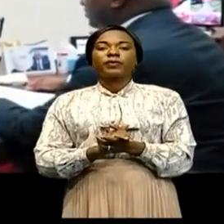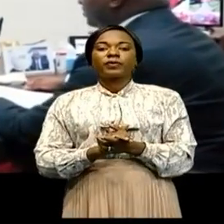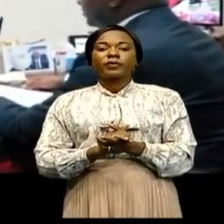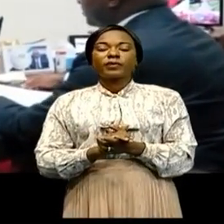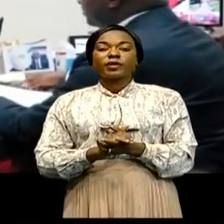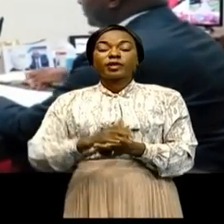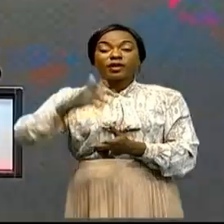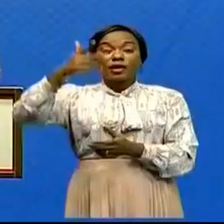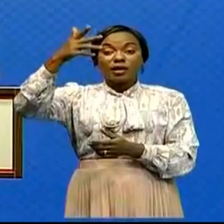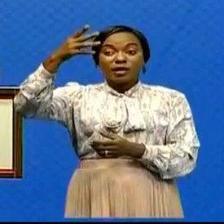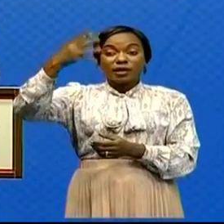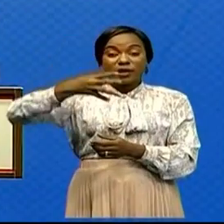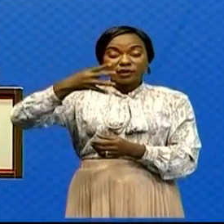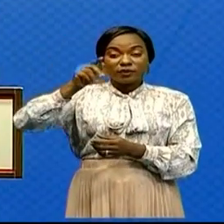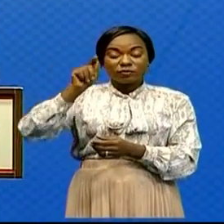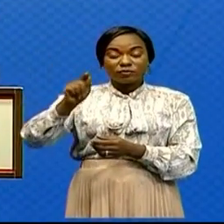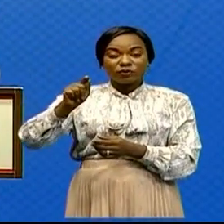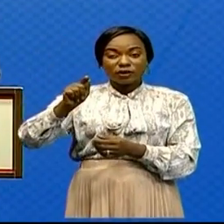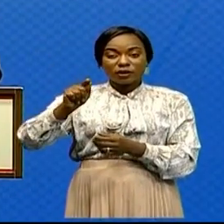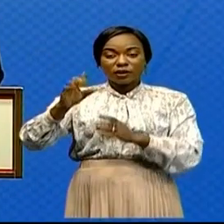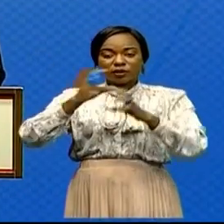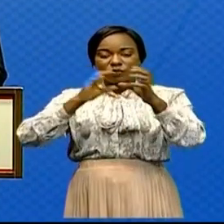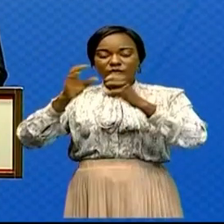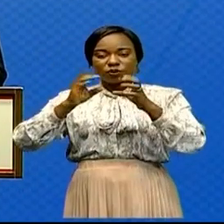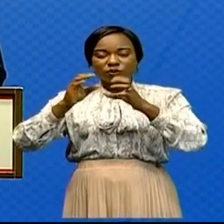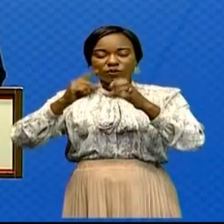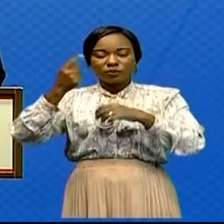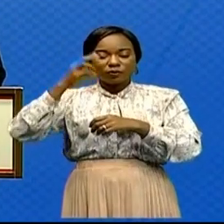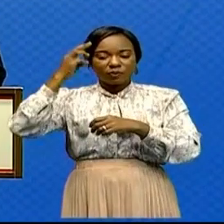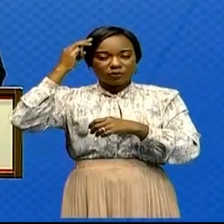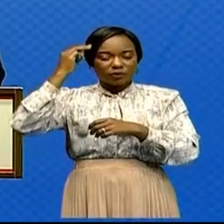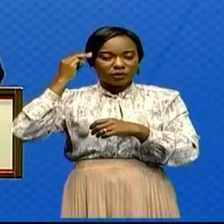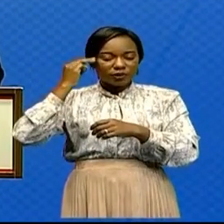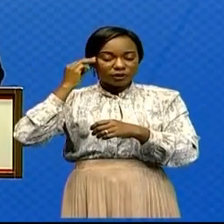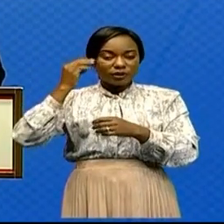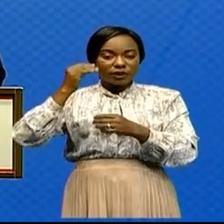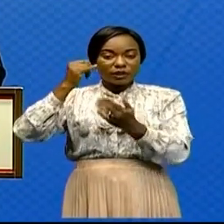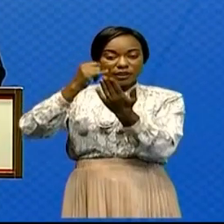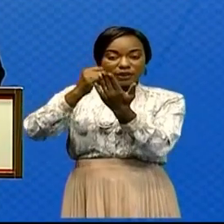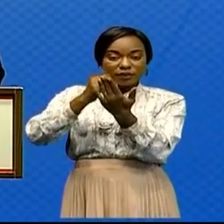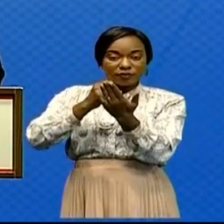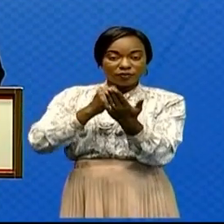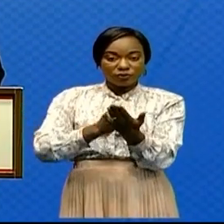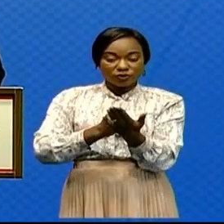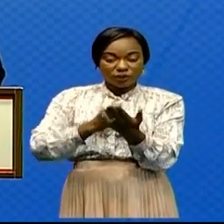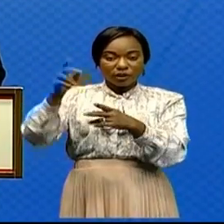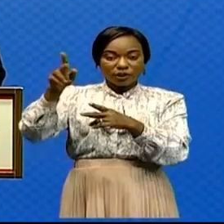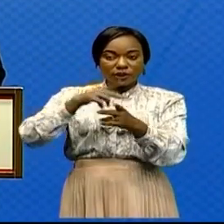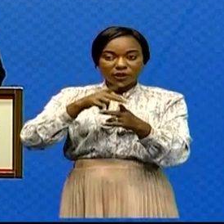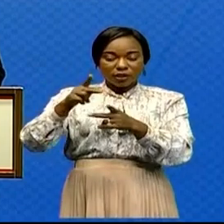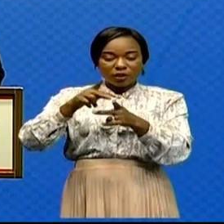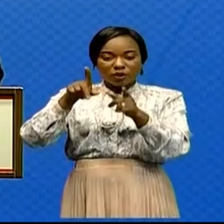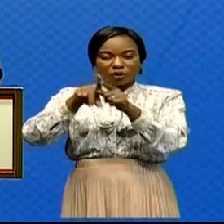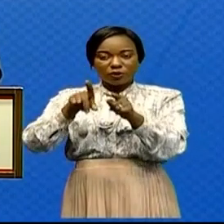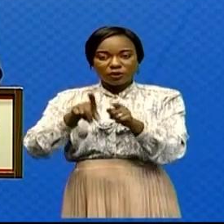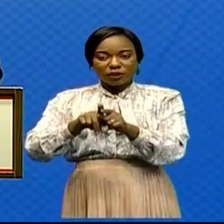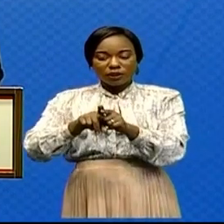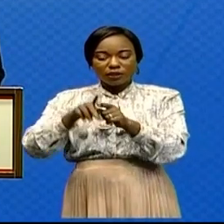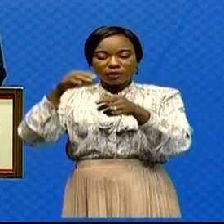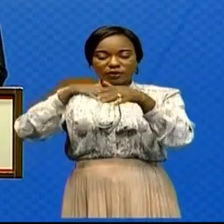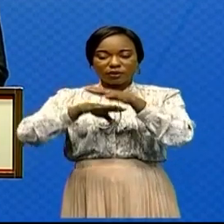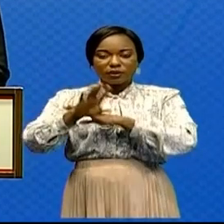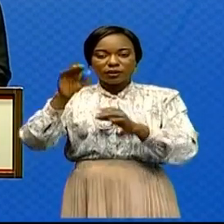Quatrième point de la communication du Premier ministre relatif à l'inscription de la Rumba au patrimoine immatériel de l'UNESCO.